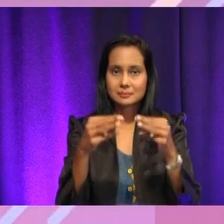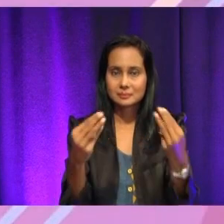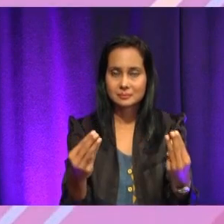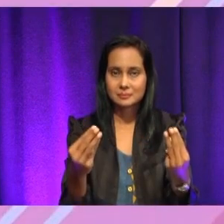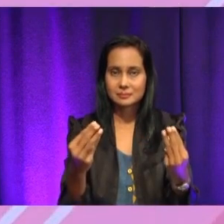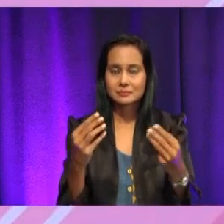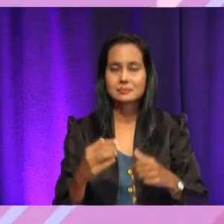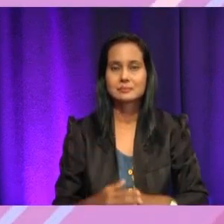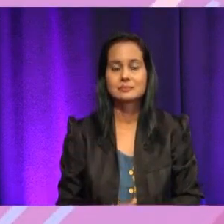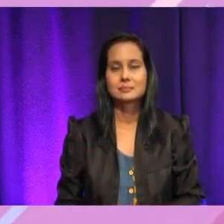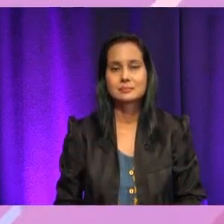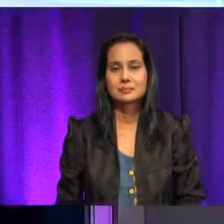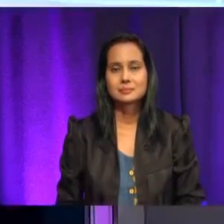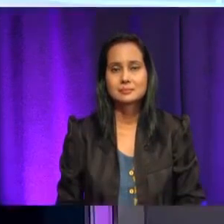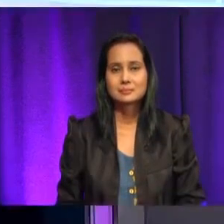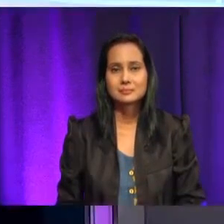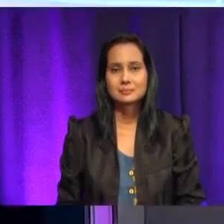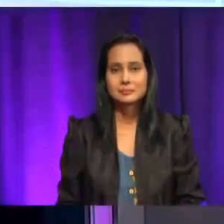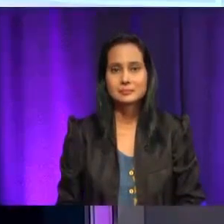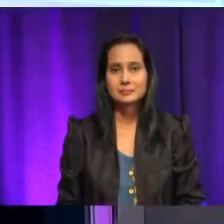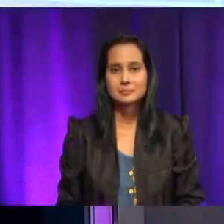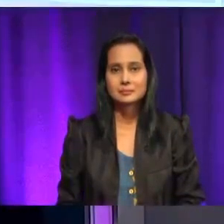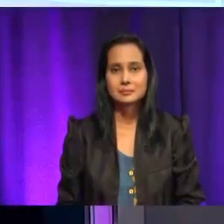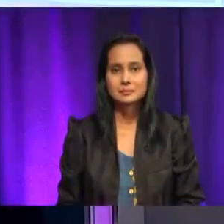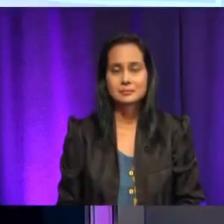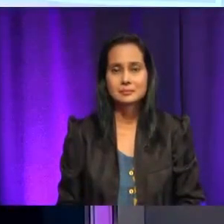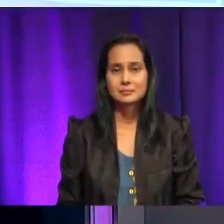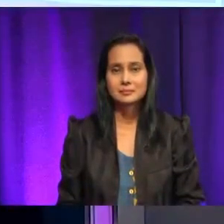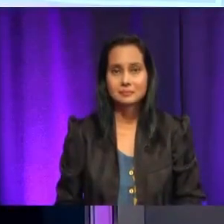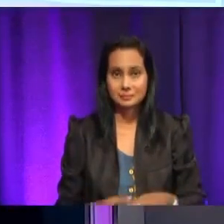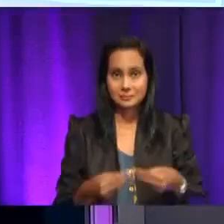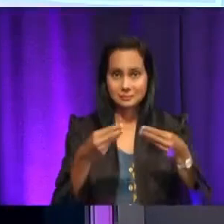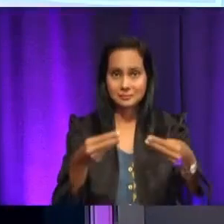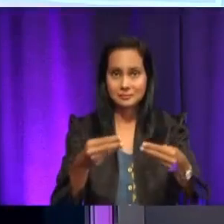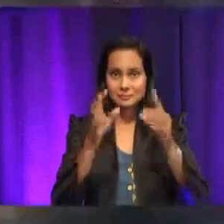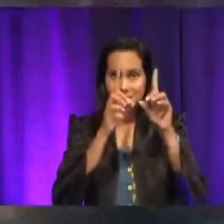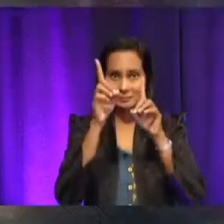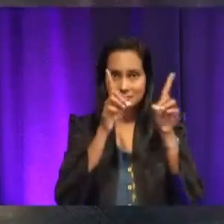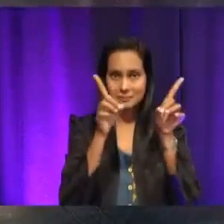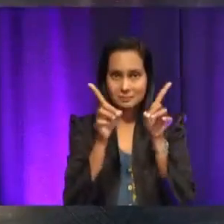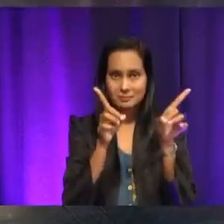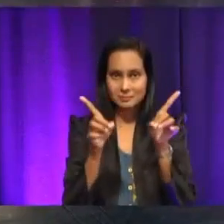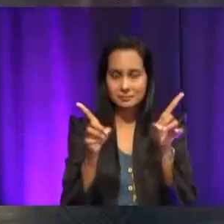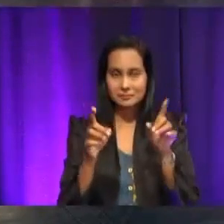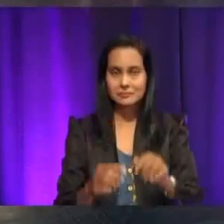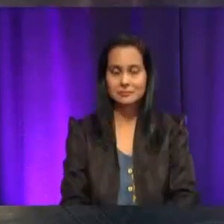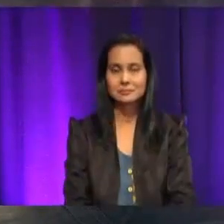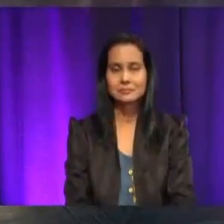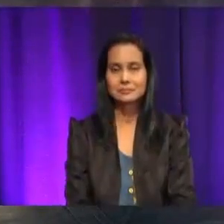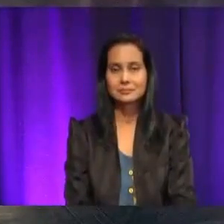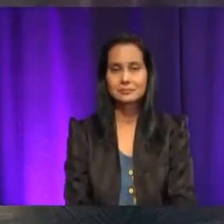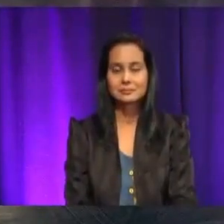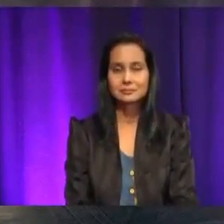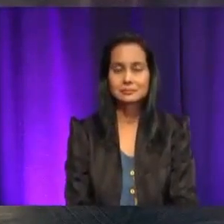Terima kasih, Izara. Cikgu nak bagi bintang dulu kepada Izara. Boleh, Kak Ria bantu. Cikgu nak